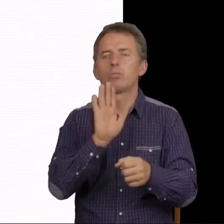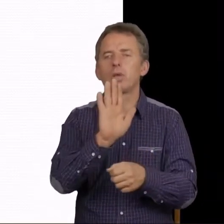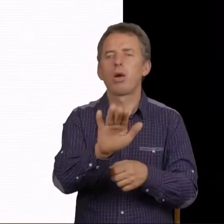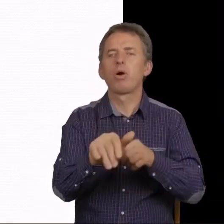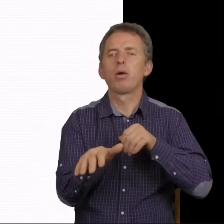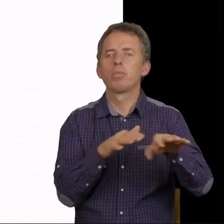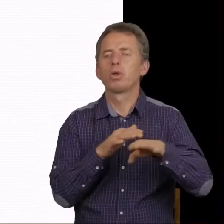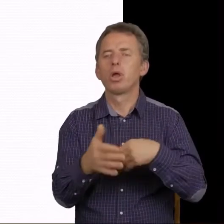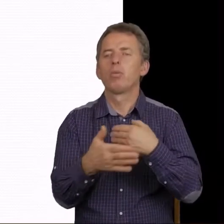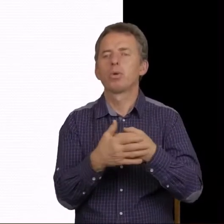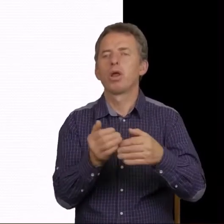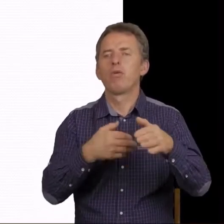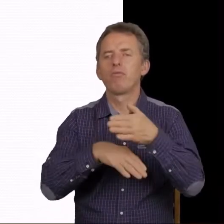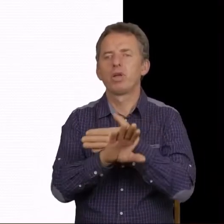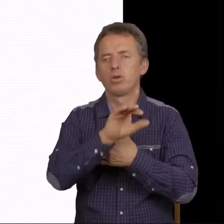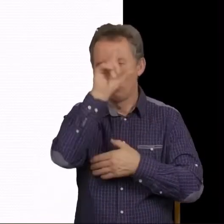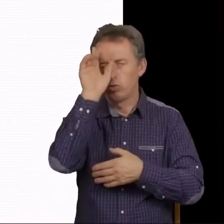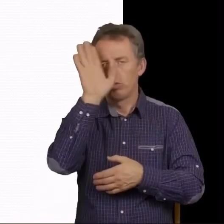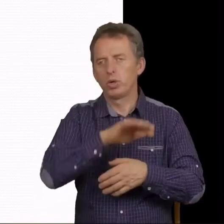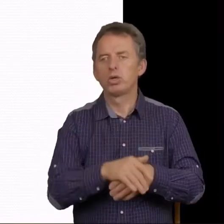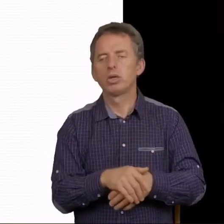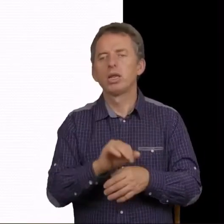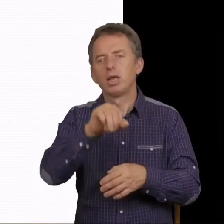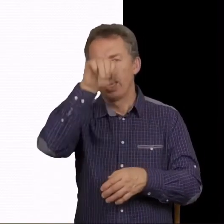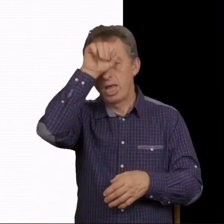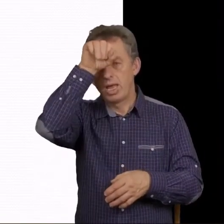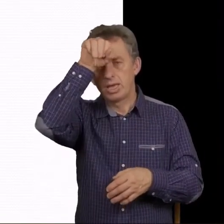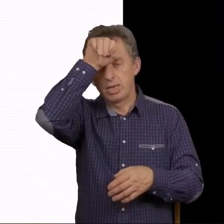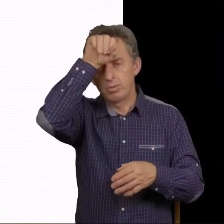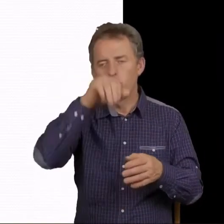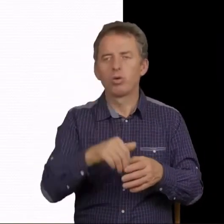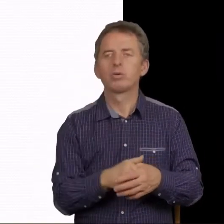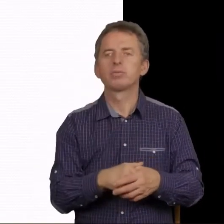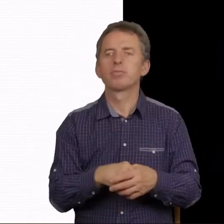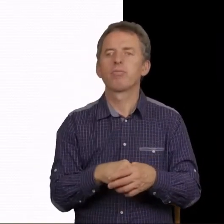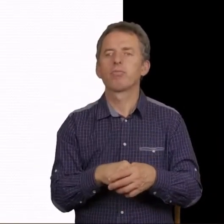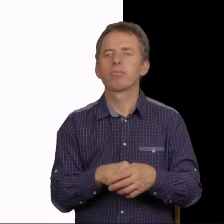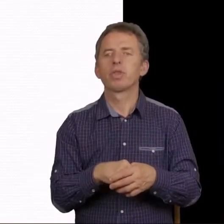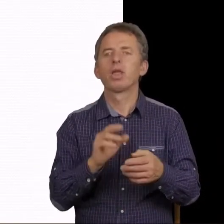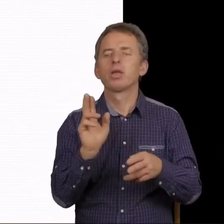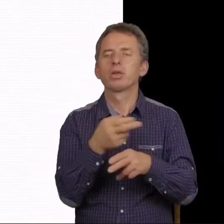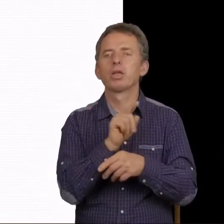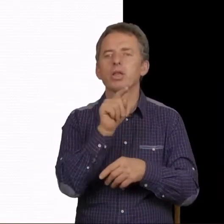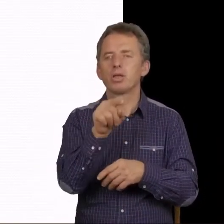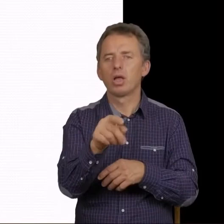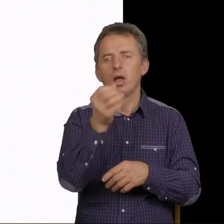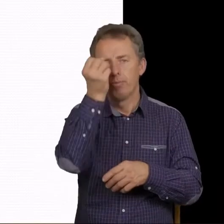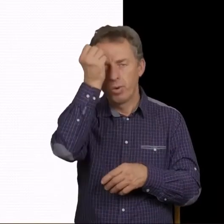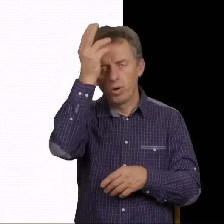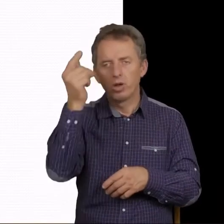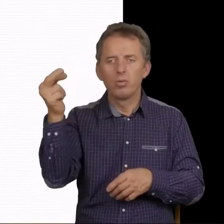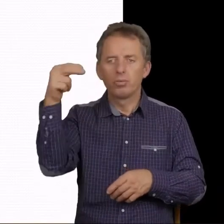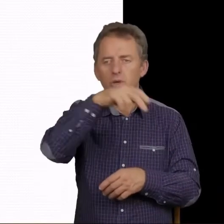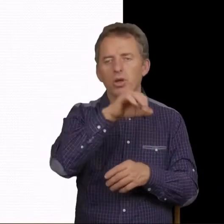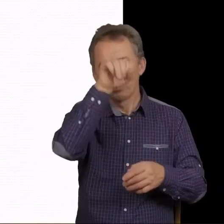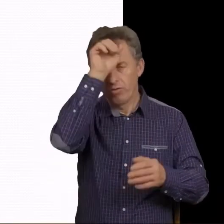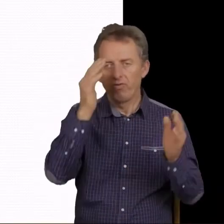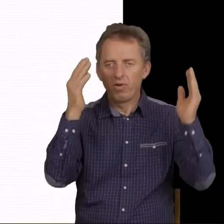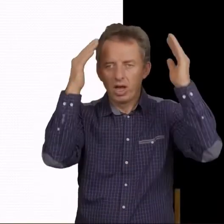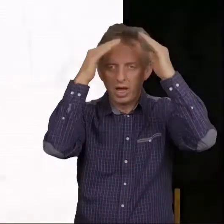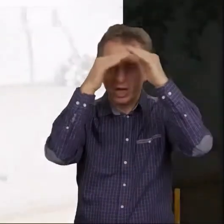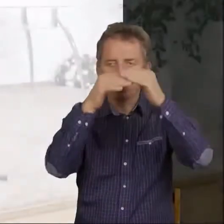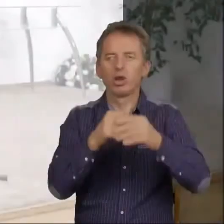przy wyjściu ludu bożego z Egiptu. Kiedy to Mojżesz przychodzi do Faraona i